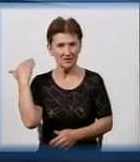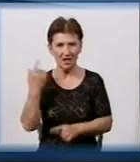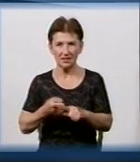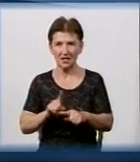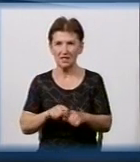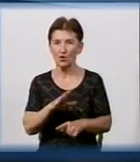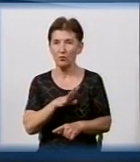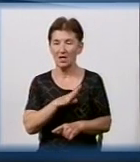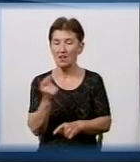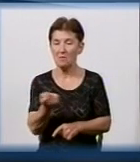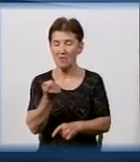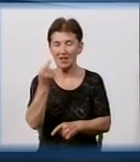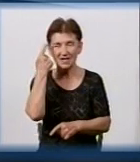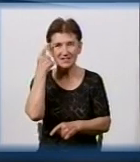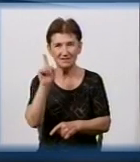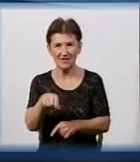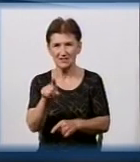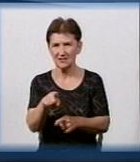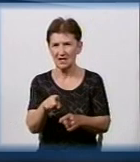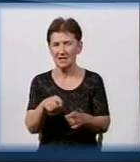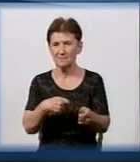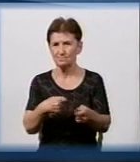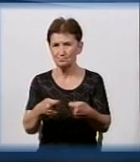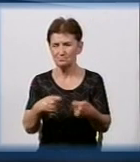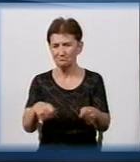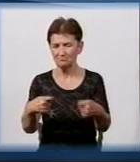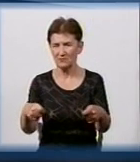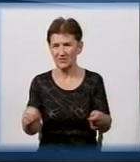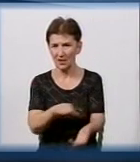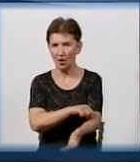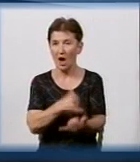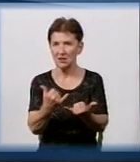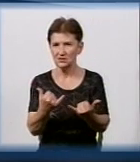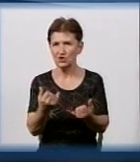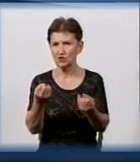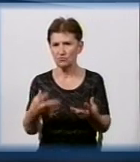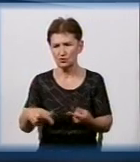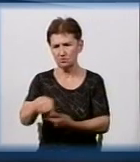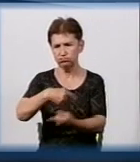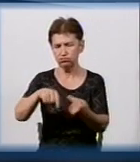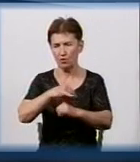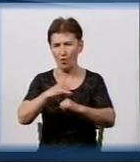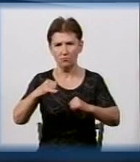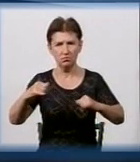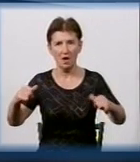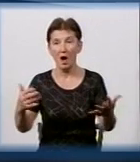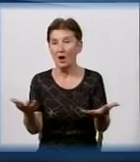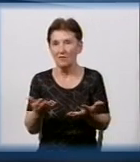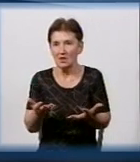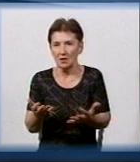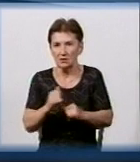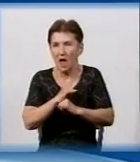було малоизвестний спосіб приобрести наркотиків, то зараз це набирає просто оборот. Це превращається в якну-то епідемію.